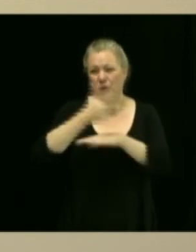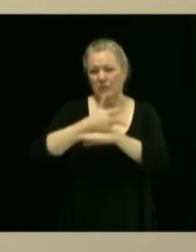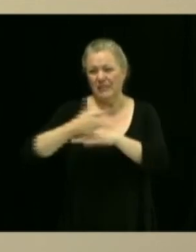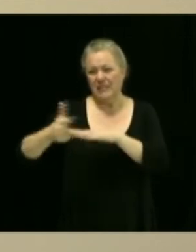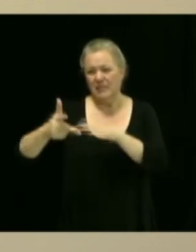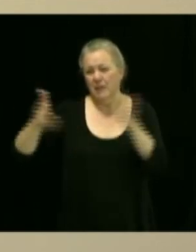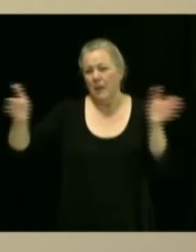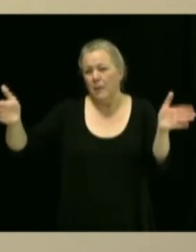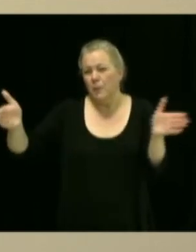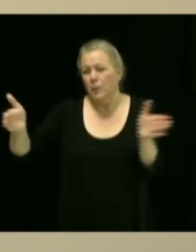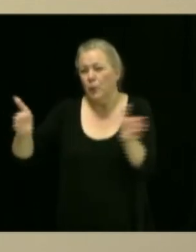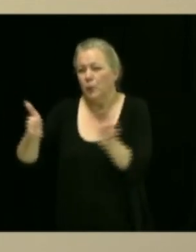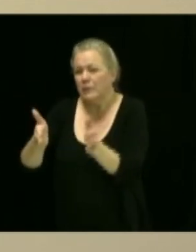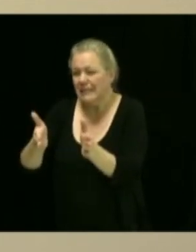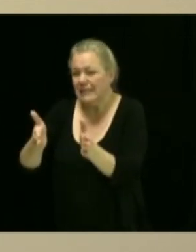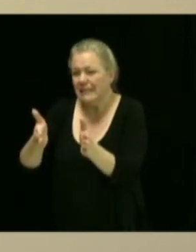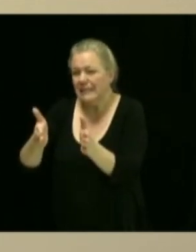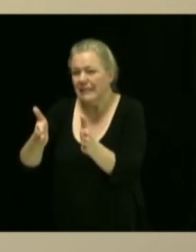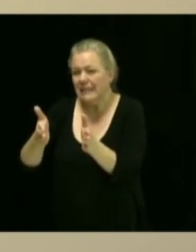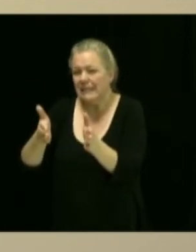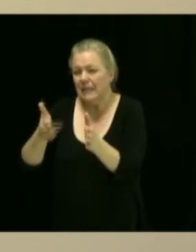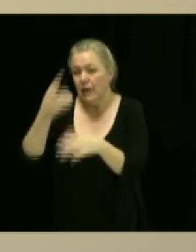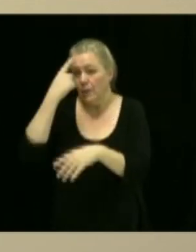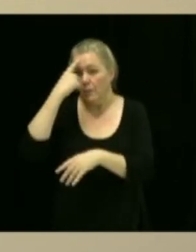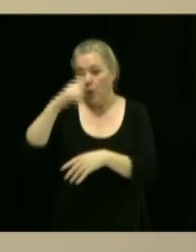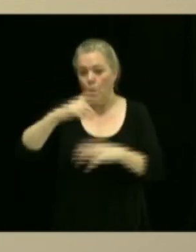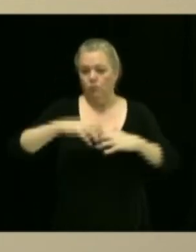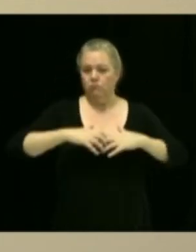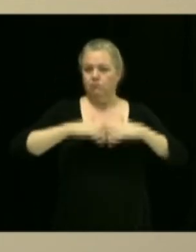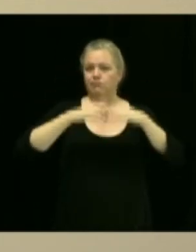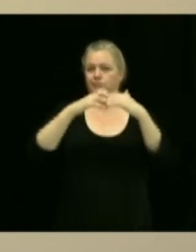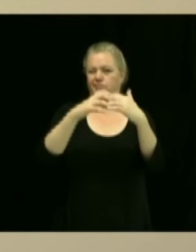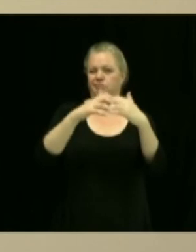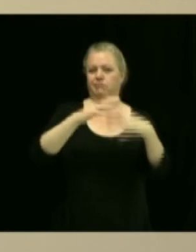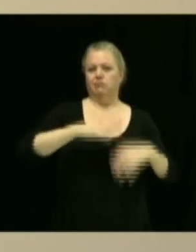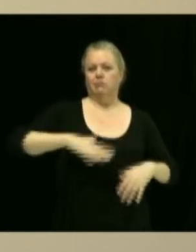mixtes par rapport au zonage dans ces acteurs?